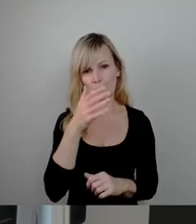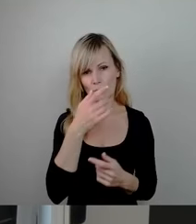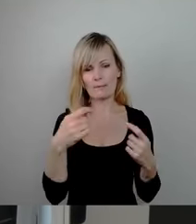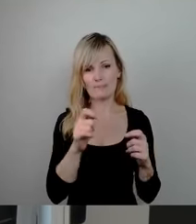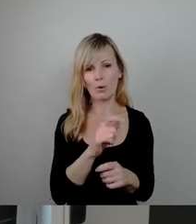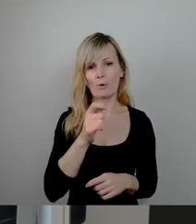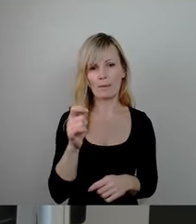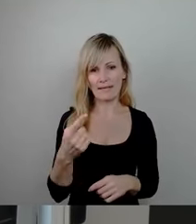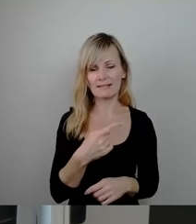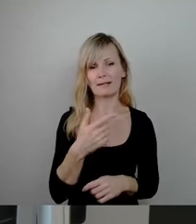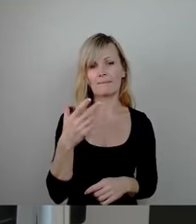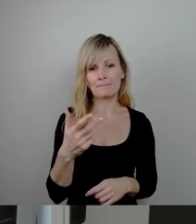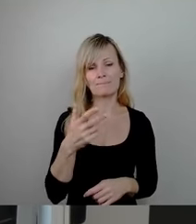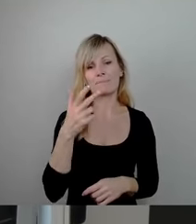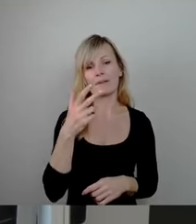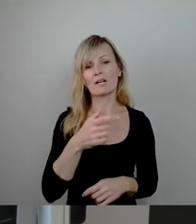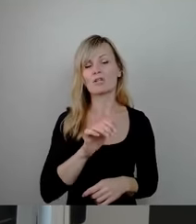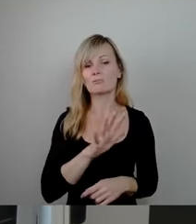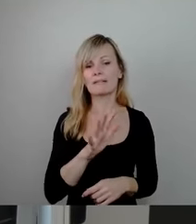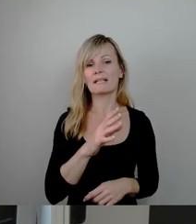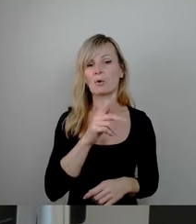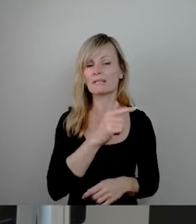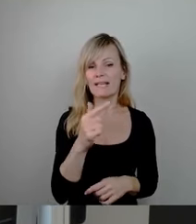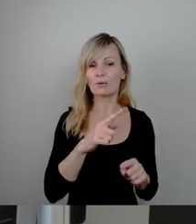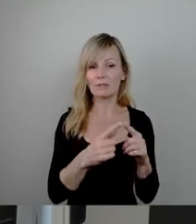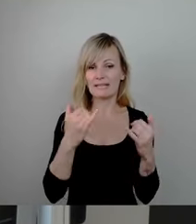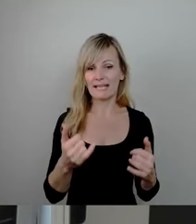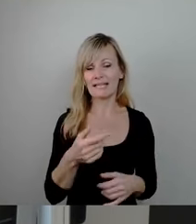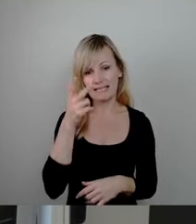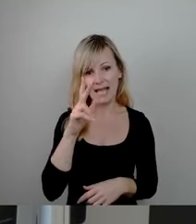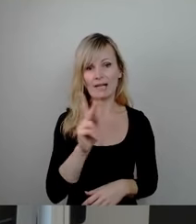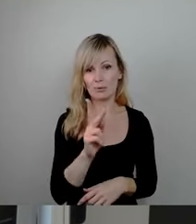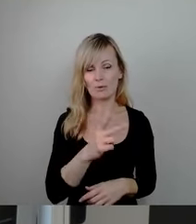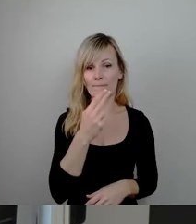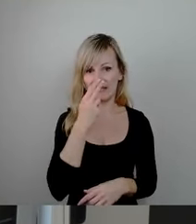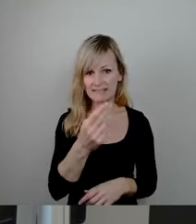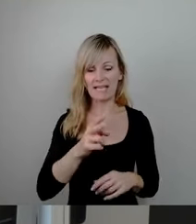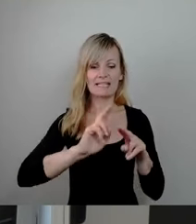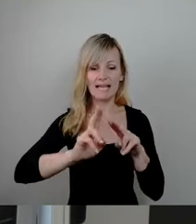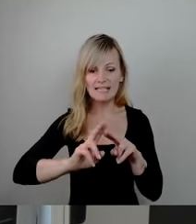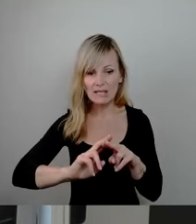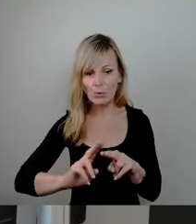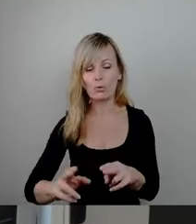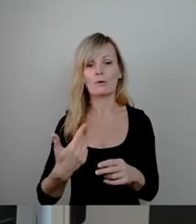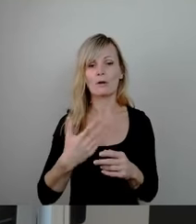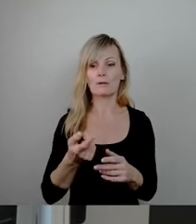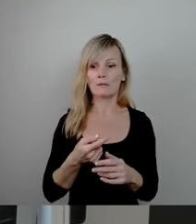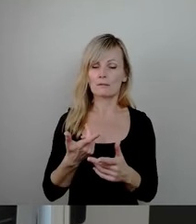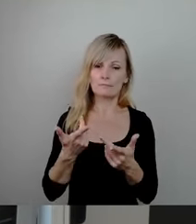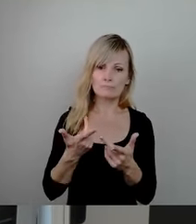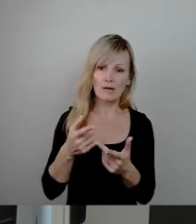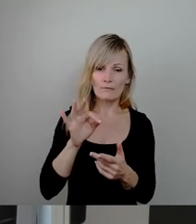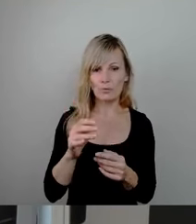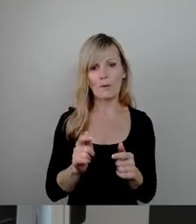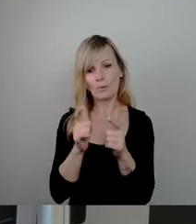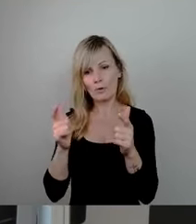-Lamontäne und jetzt Herrn Kühn, sehen wir erhebliche Investitionen in Sanierung und Unterhalt. Und keine